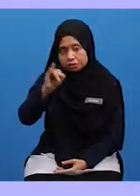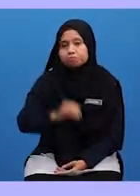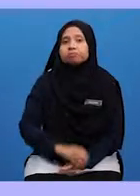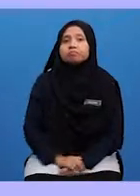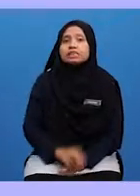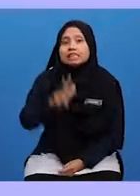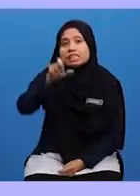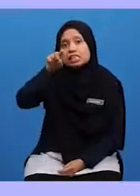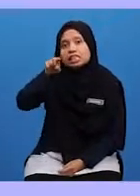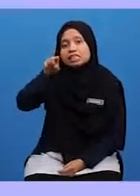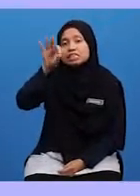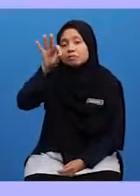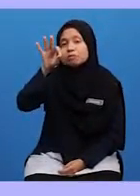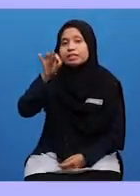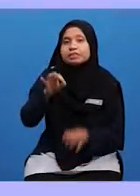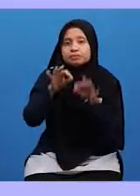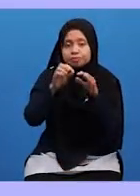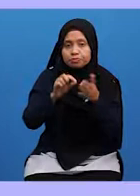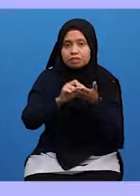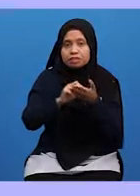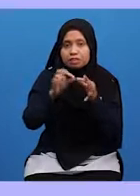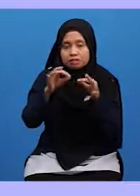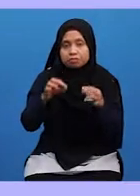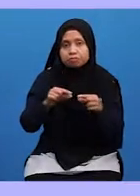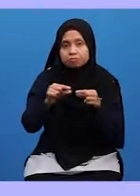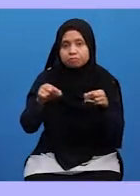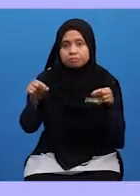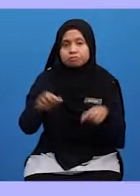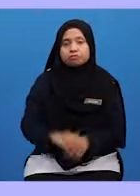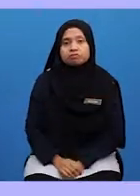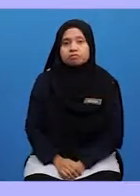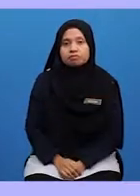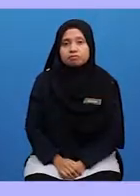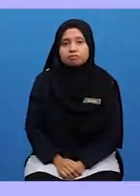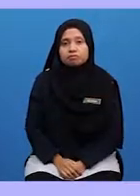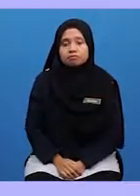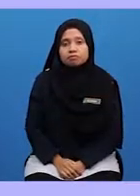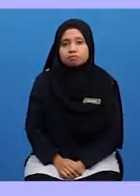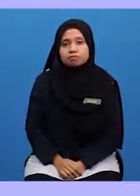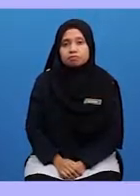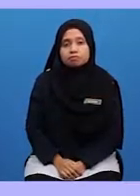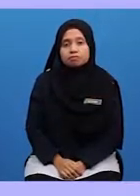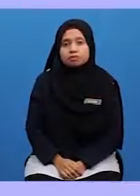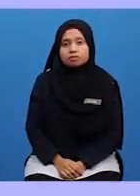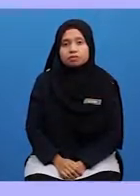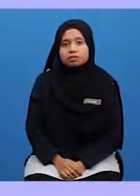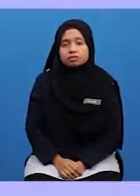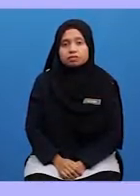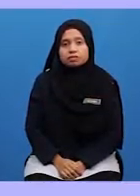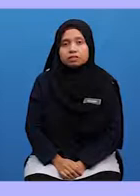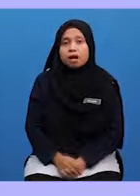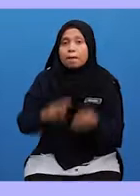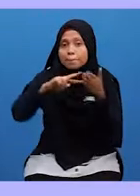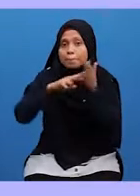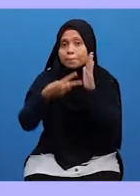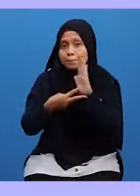Wa ma yang tiqu'anil hawa In huwa illa Wahyun yu hawa Yang